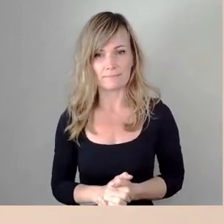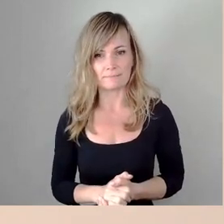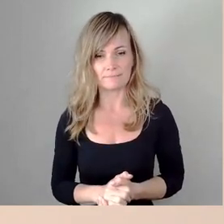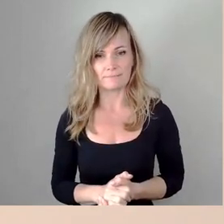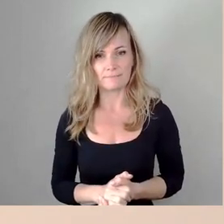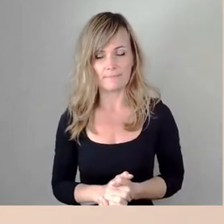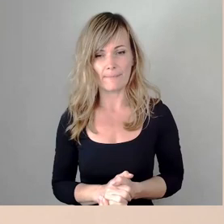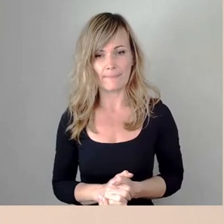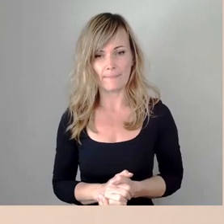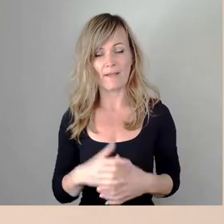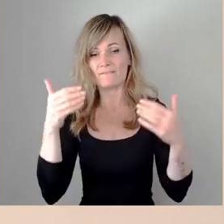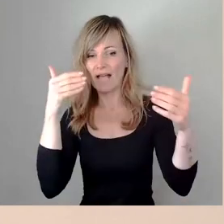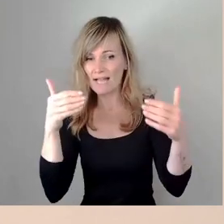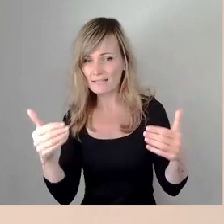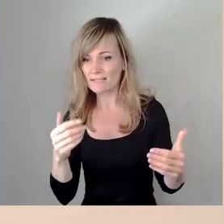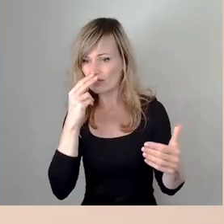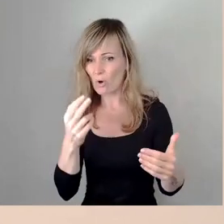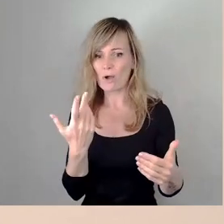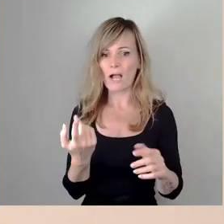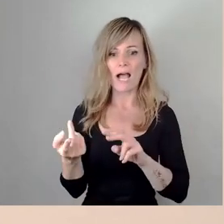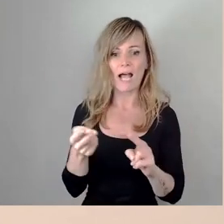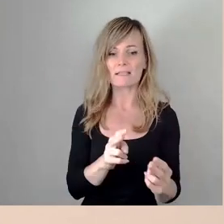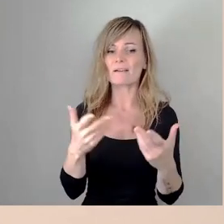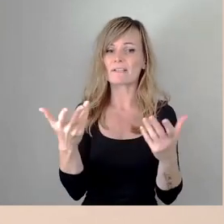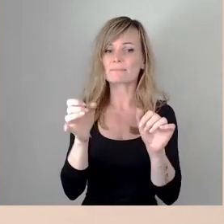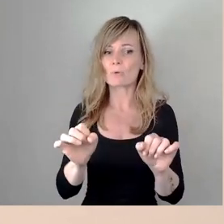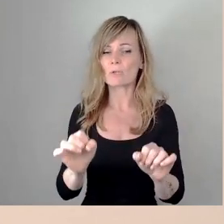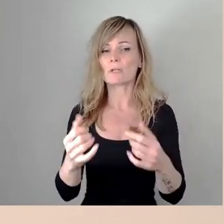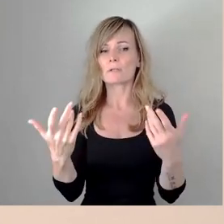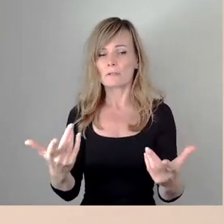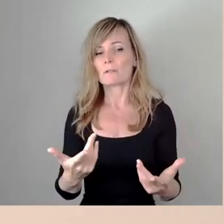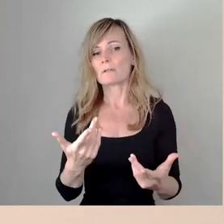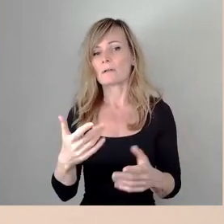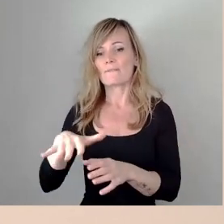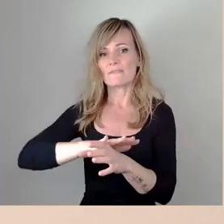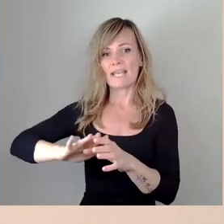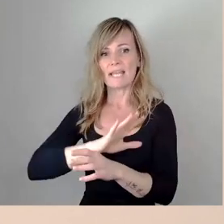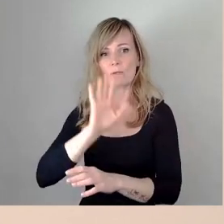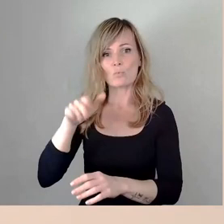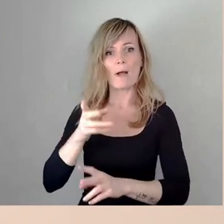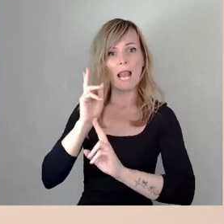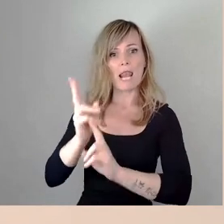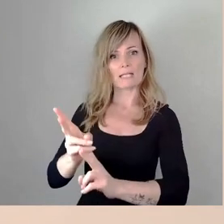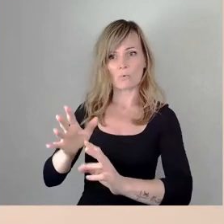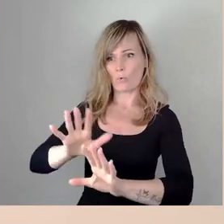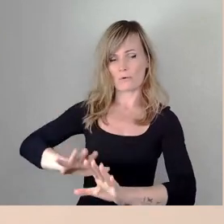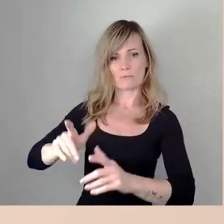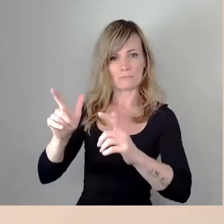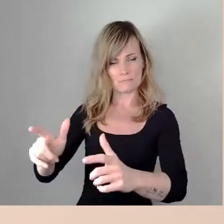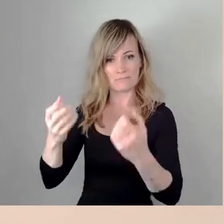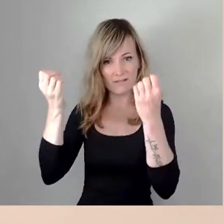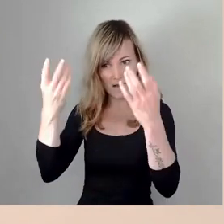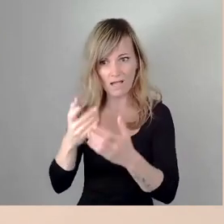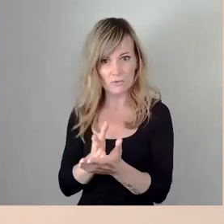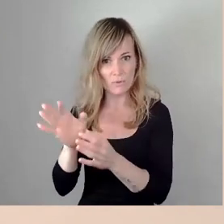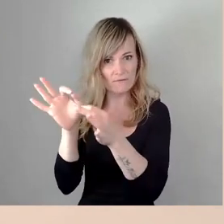Alternativen mich über eine Flächenüberlassung eben auch darum Ansprüche auf die Durchführung von